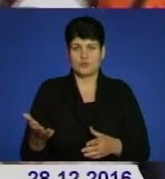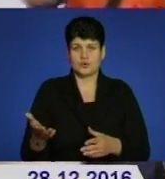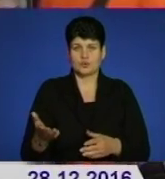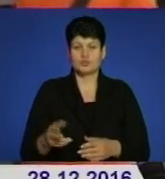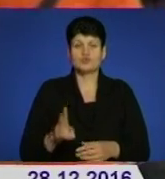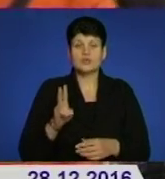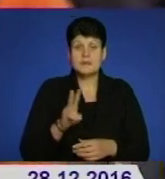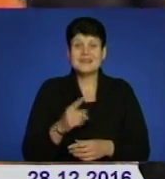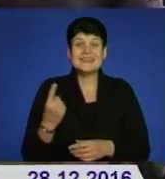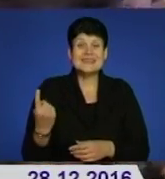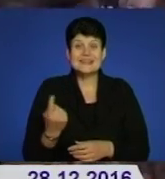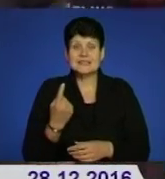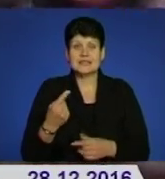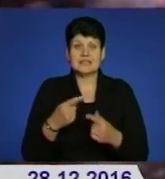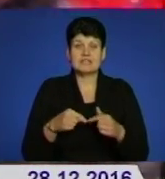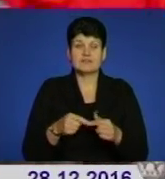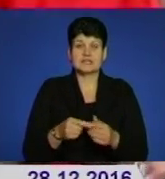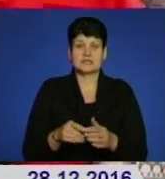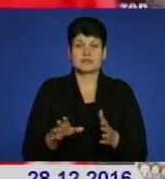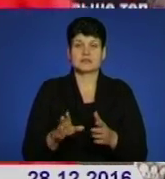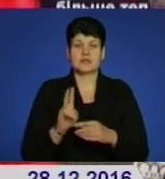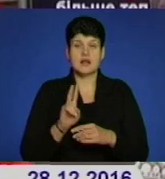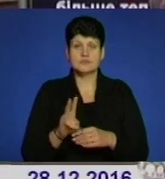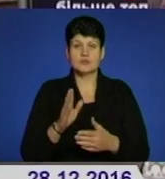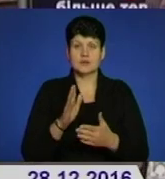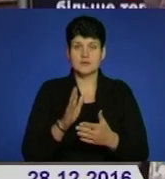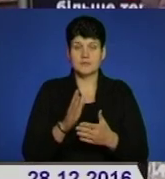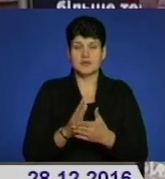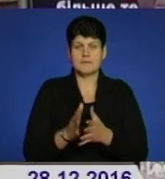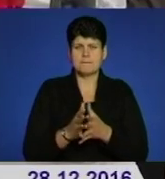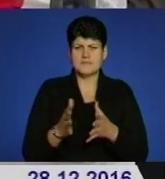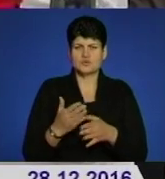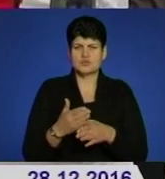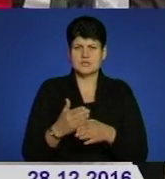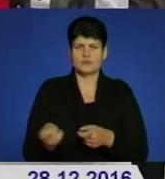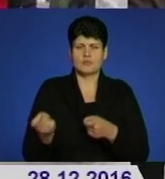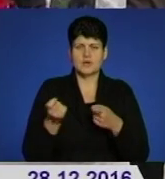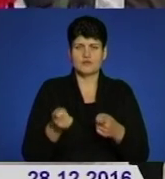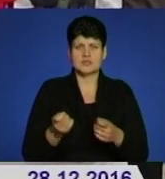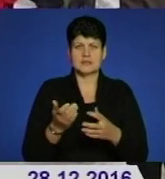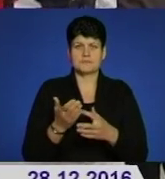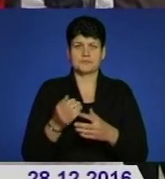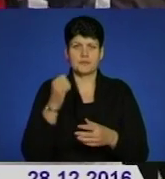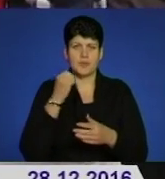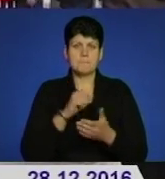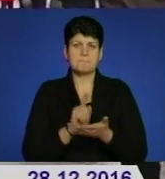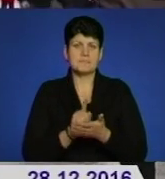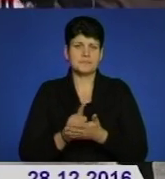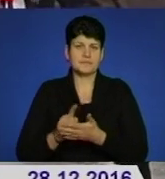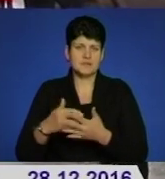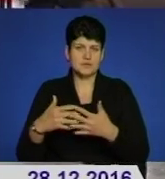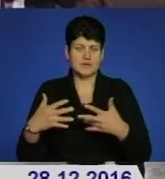тролейбуси – єдиний вид транспорту, який перевозить леву в участку пільговиків, відповідно несе витрати, які доводиться